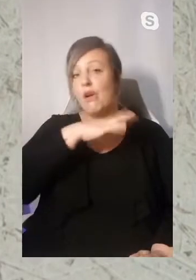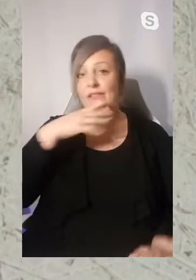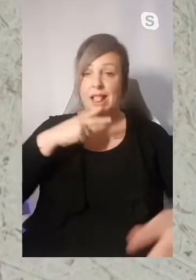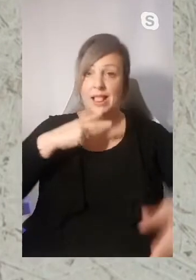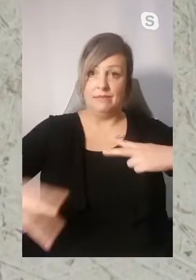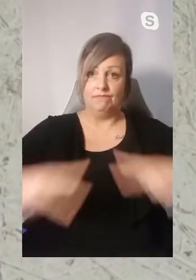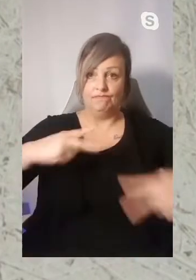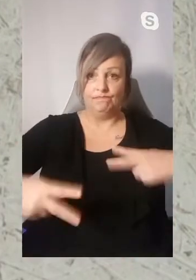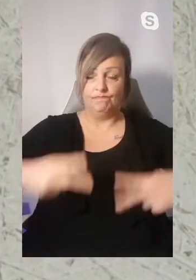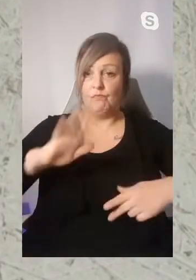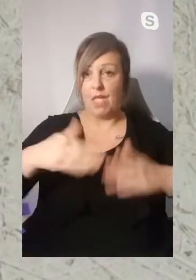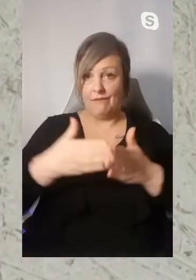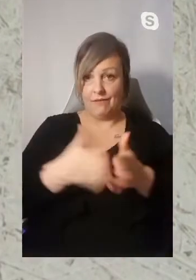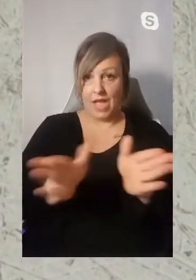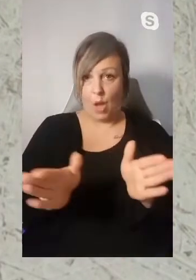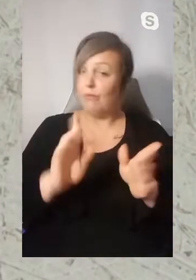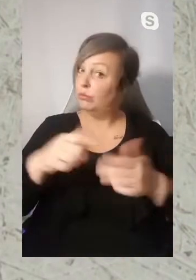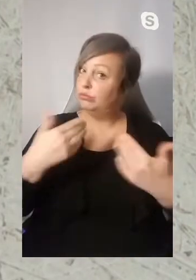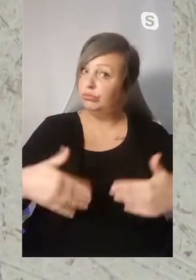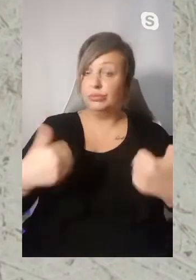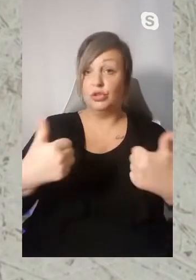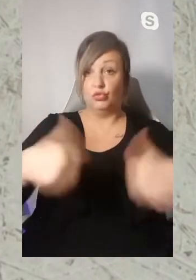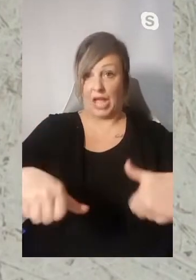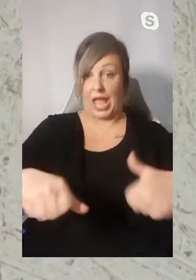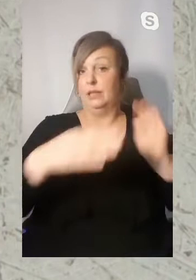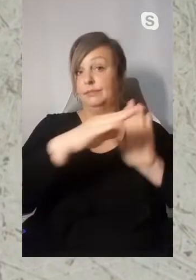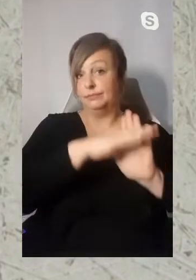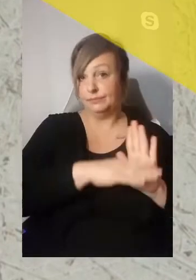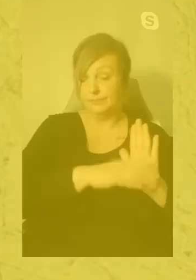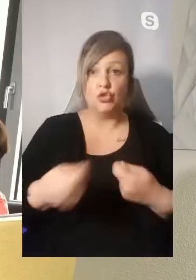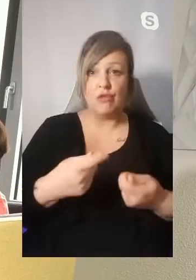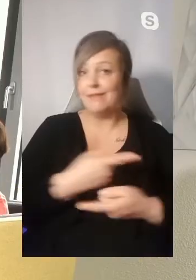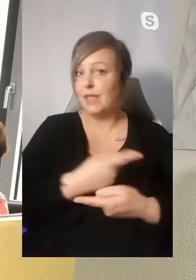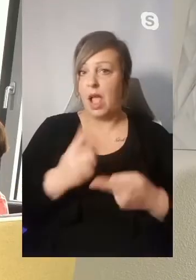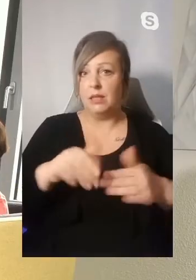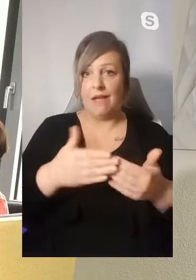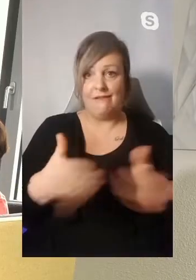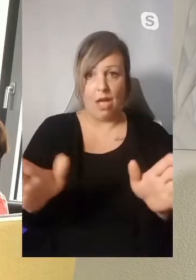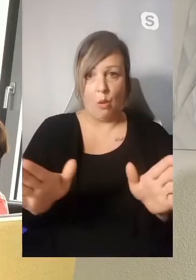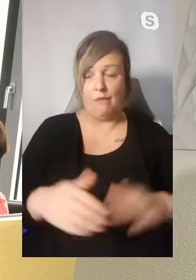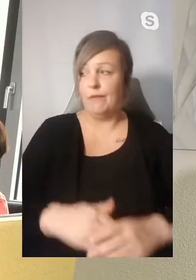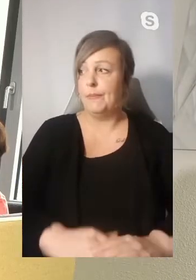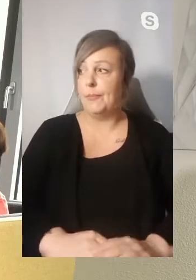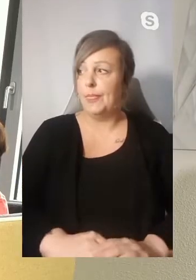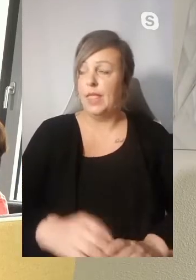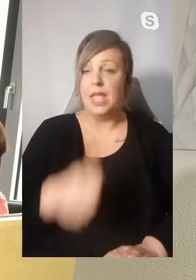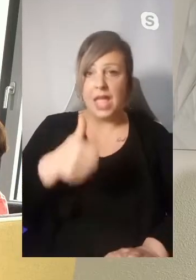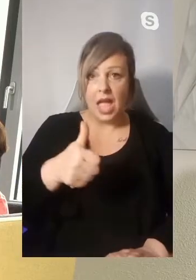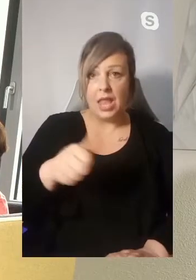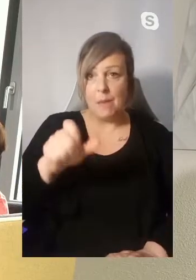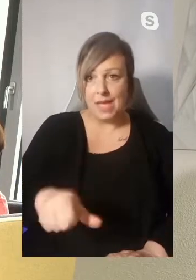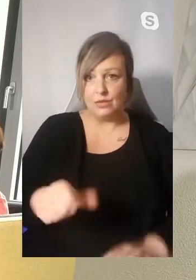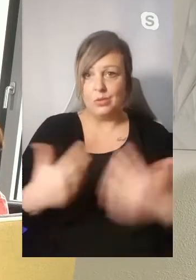vielen Gastronomen und Gastronomen wieder ihre Türe öffnen, auch unter ganz strengen Auflagen. Geschäfte dürfen wieder aufmachen mit einer